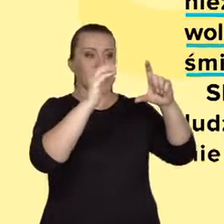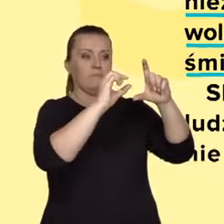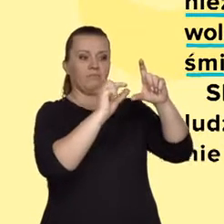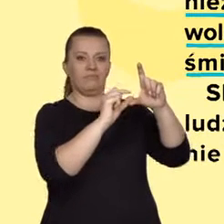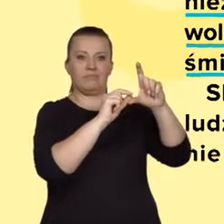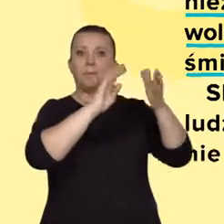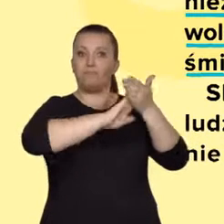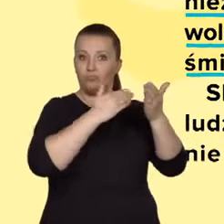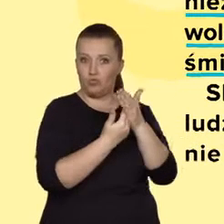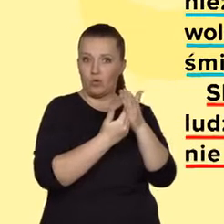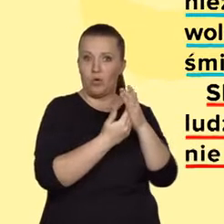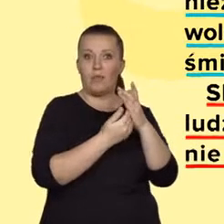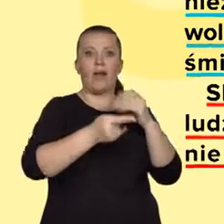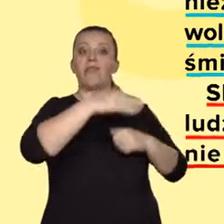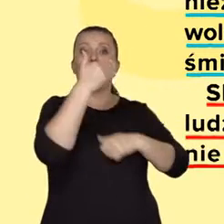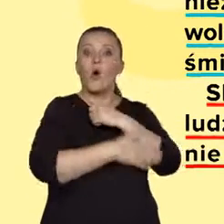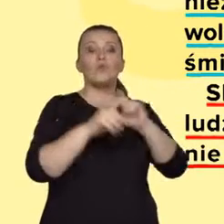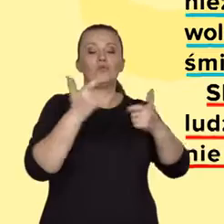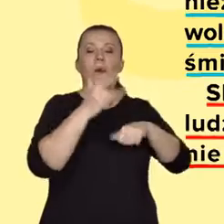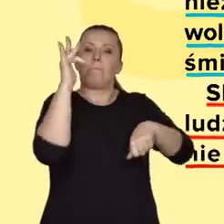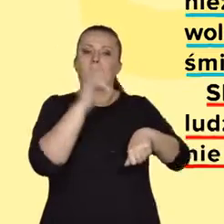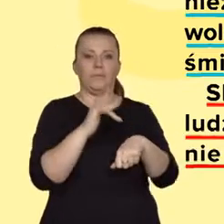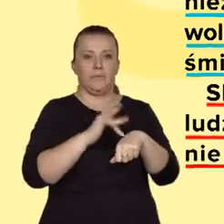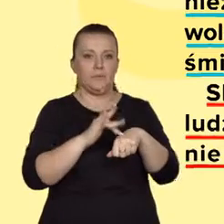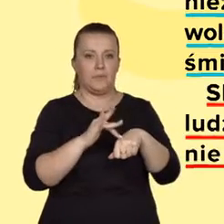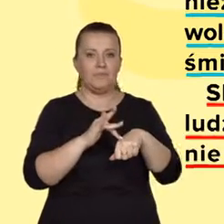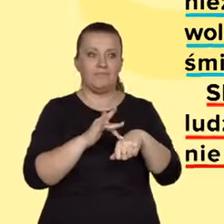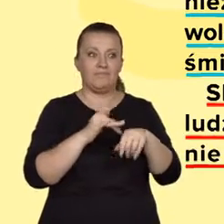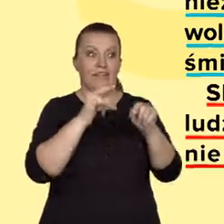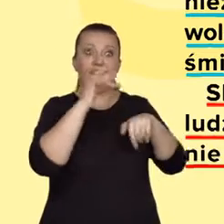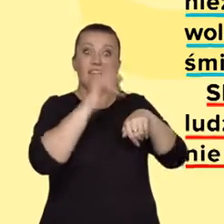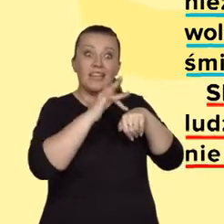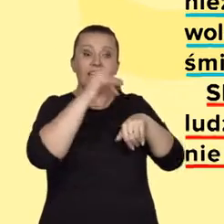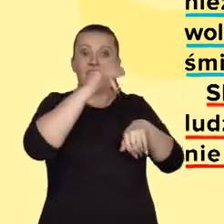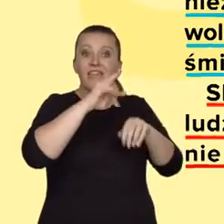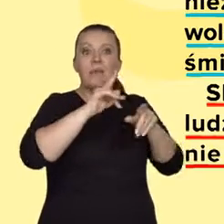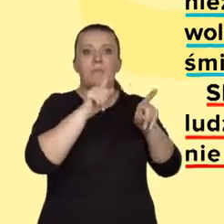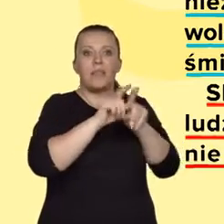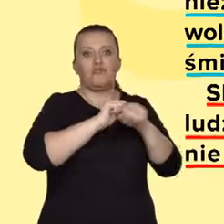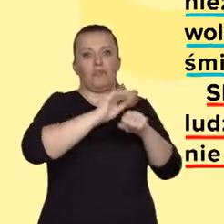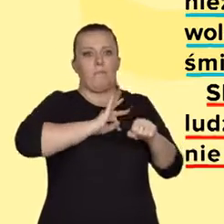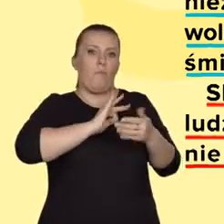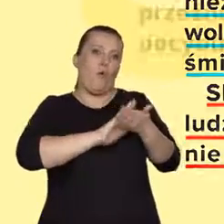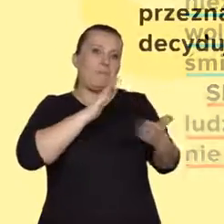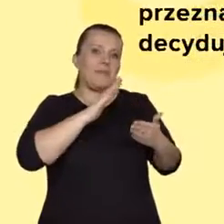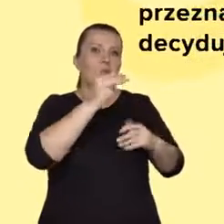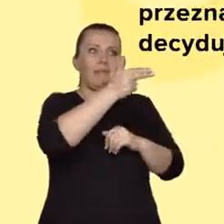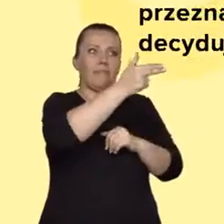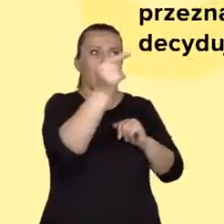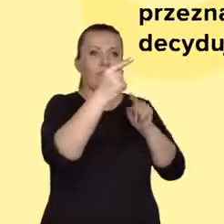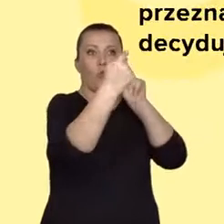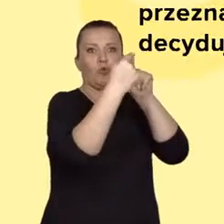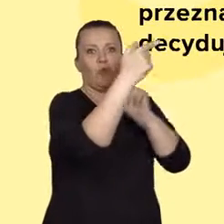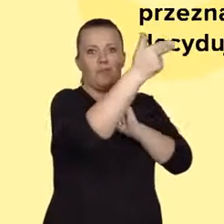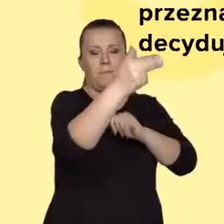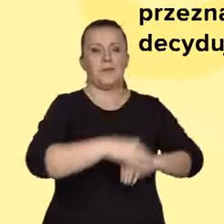ilustracja argumentu, a na końcu akapit zostaje spuentowany, a zarazem powtórzone zostaje stanowisko autora wobec polecenia. Innym